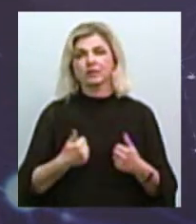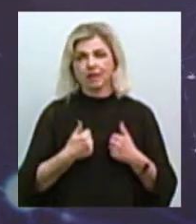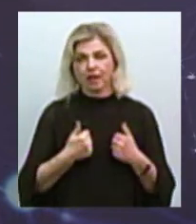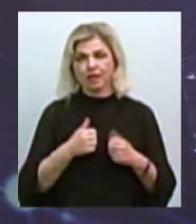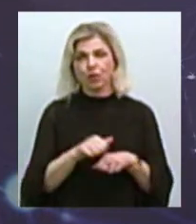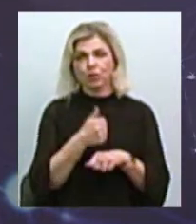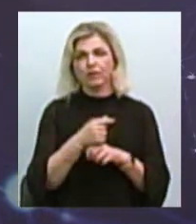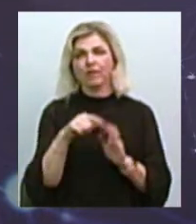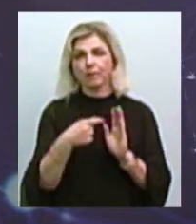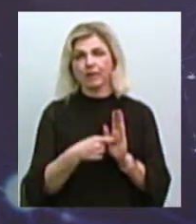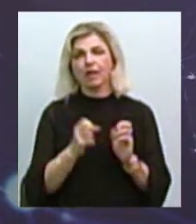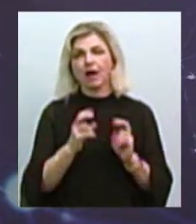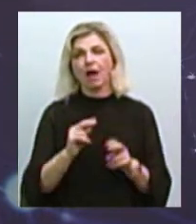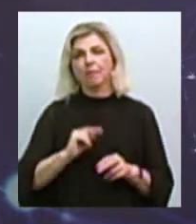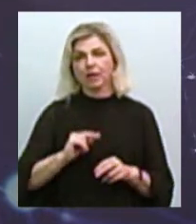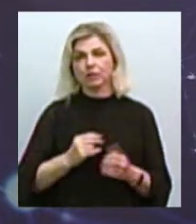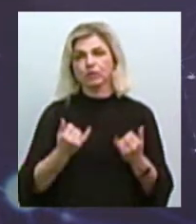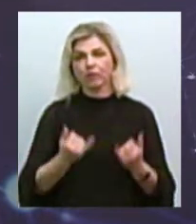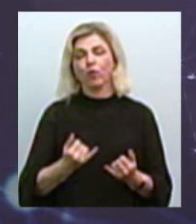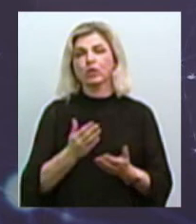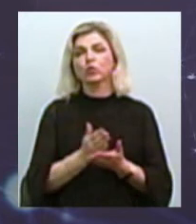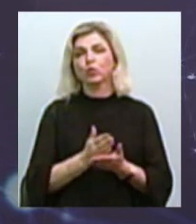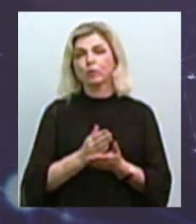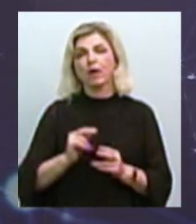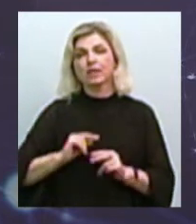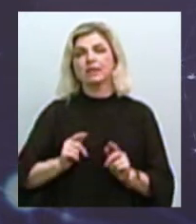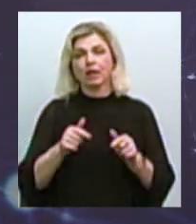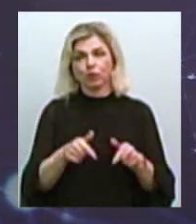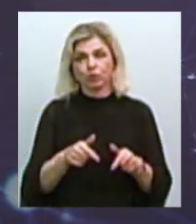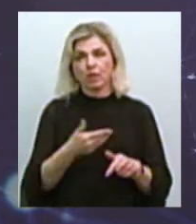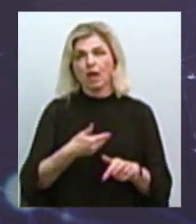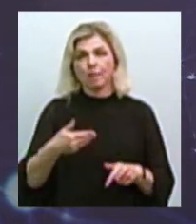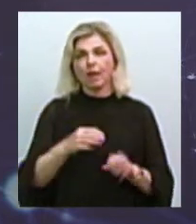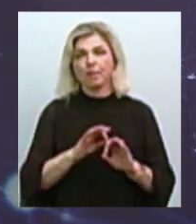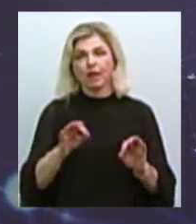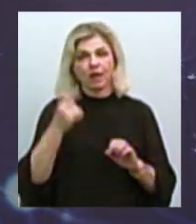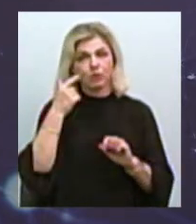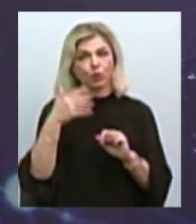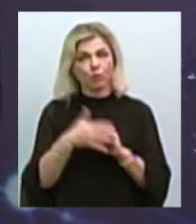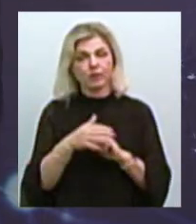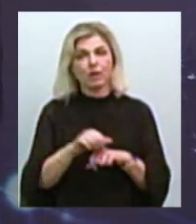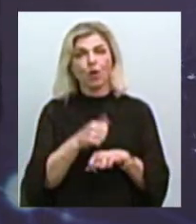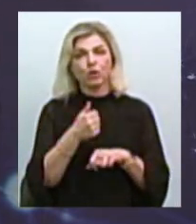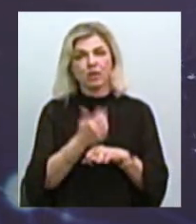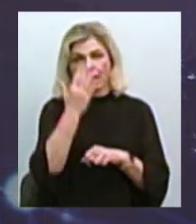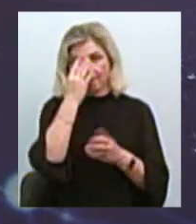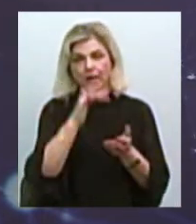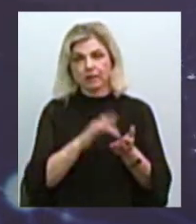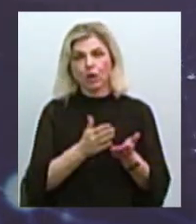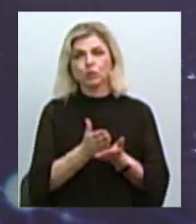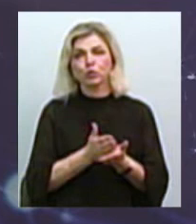тези, з чим і як працює на сьогодні служба зайнятості. Я думаю, що всі ми прекрасно і чудово розуміємо, що основна мета служби зайнятості